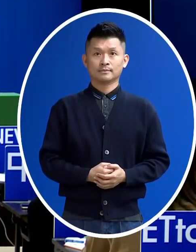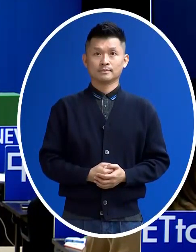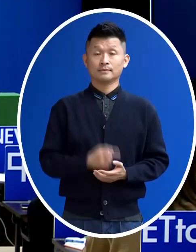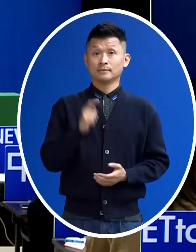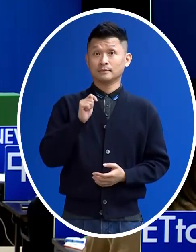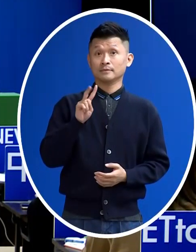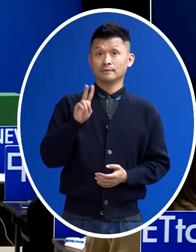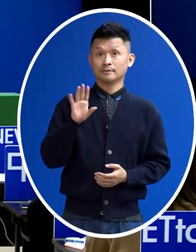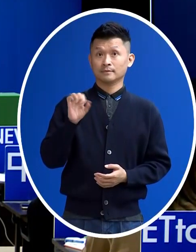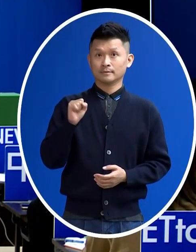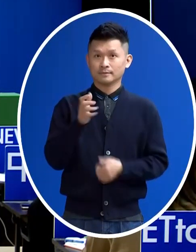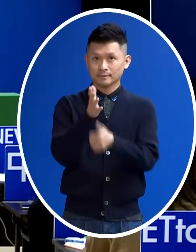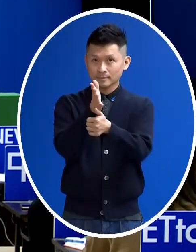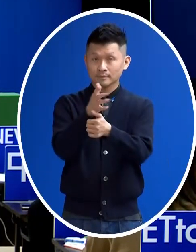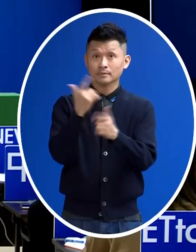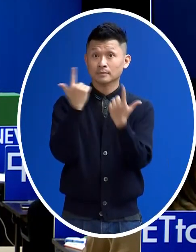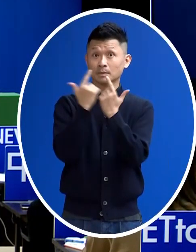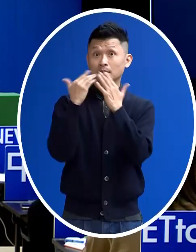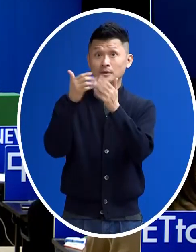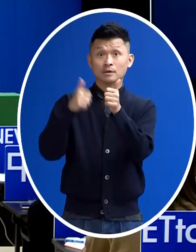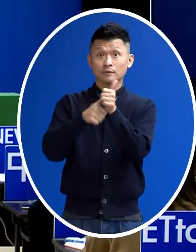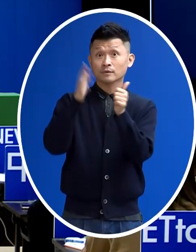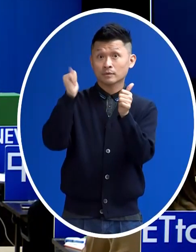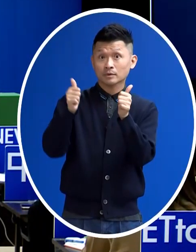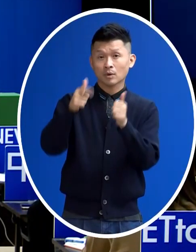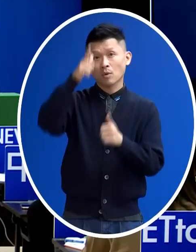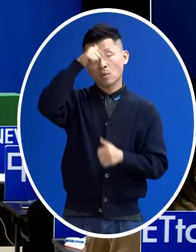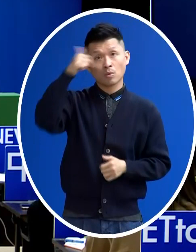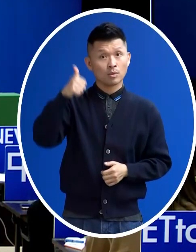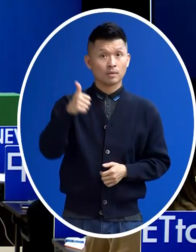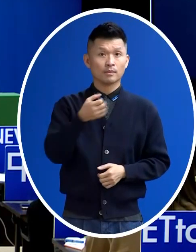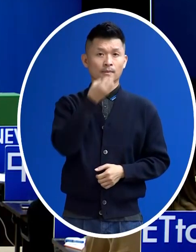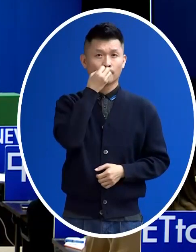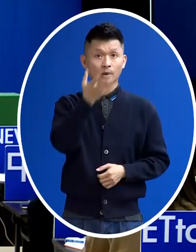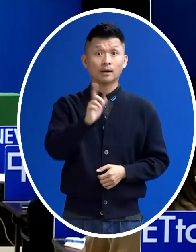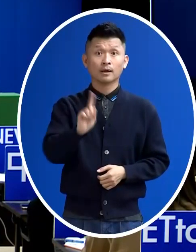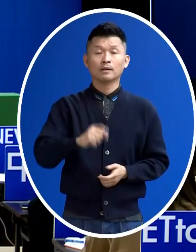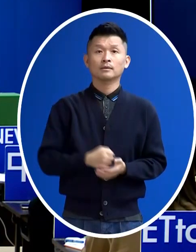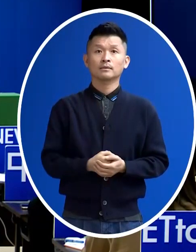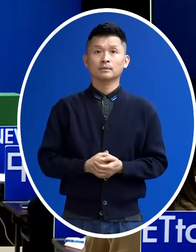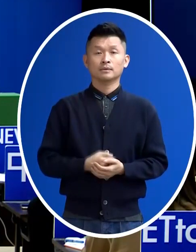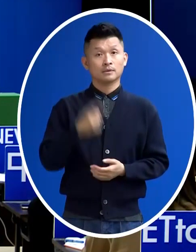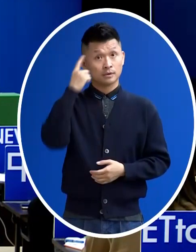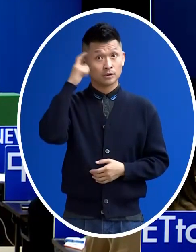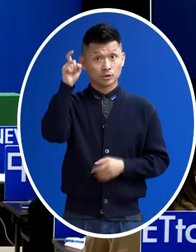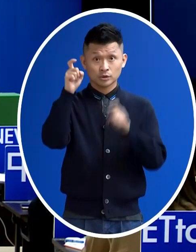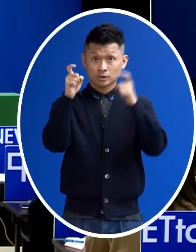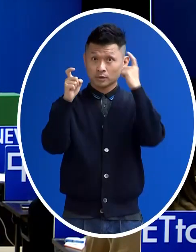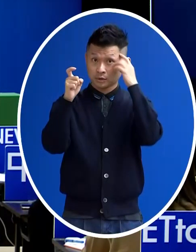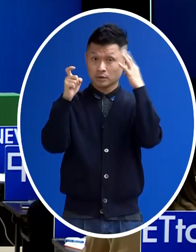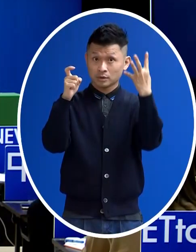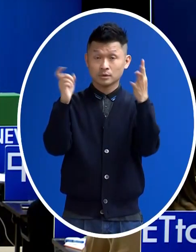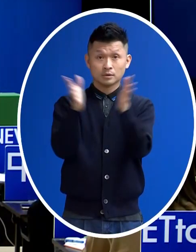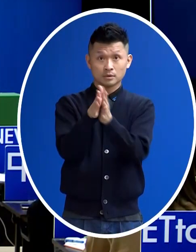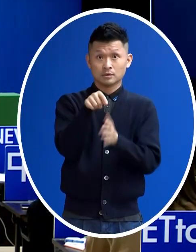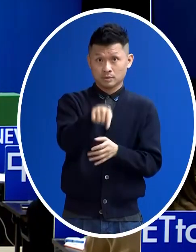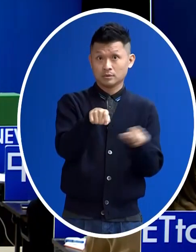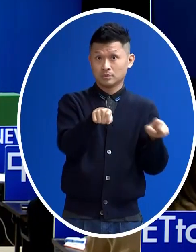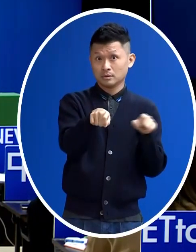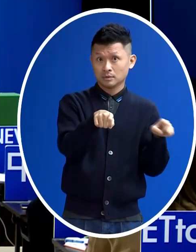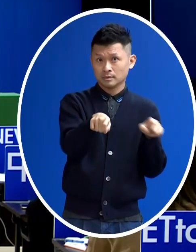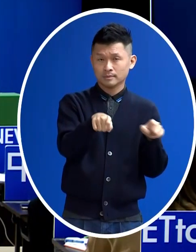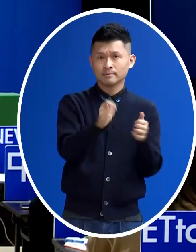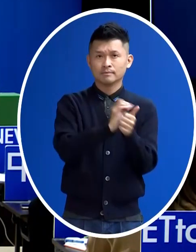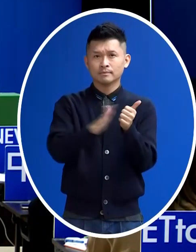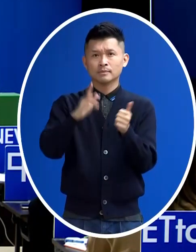TVB的新聞提問 想問一下台北市副市長黃南有說 因為這個10加4的政策有造成就是一些旅